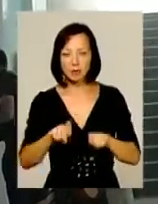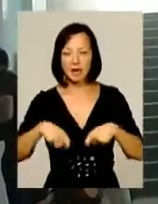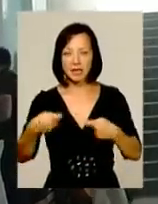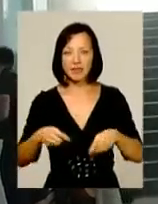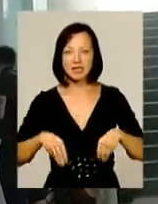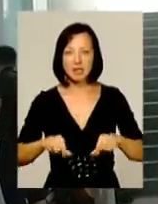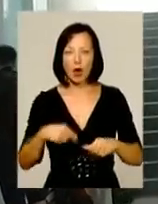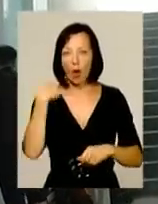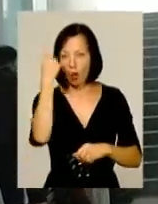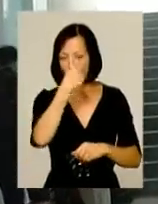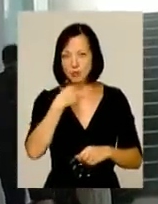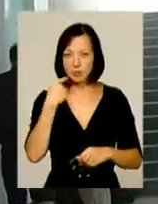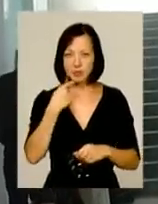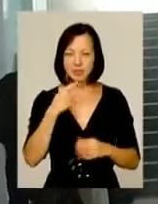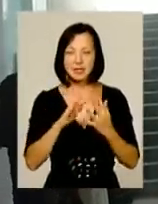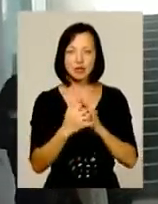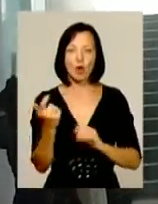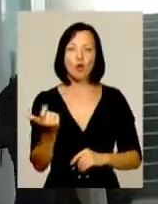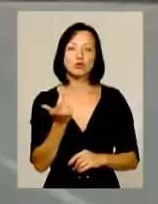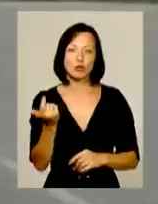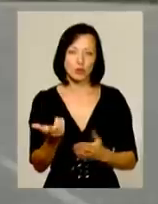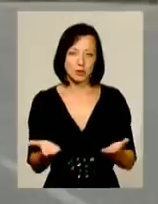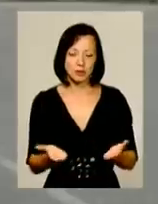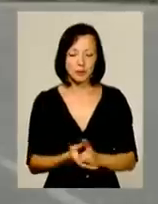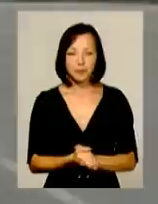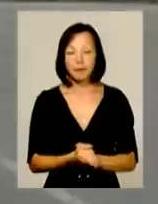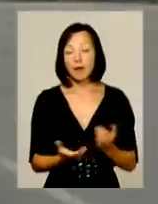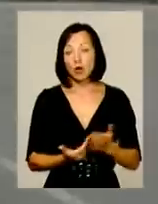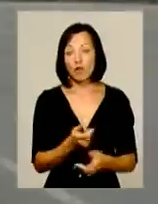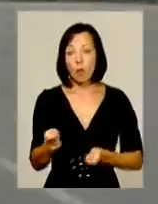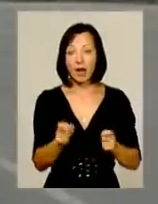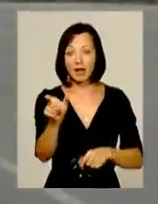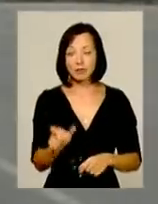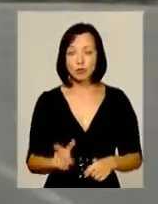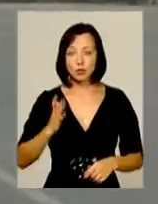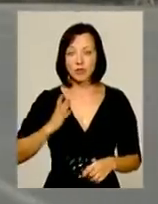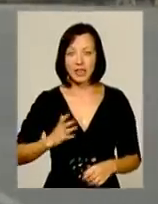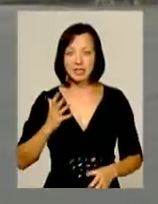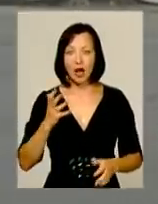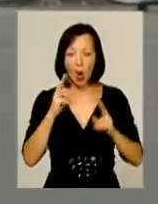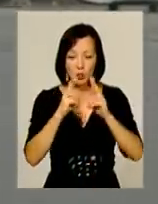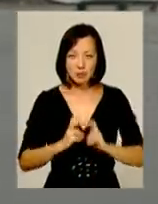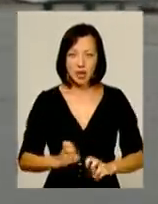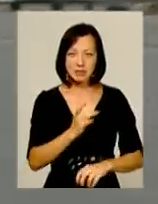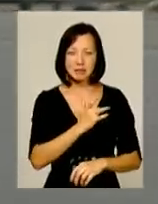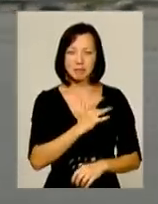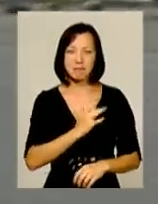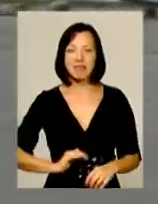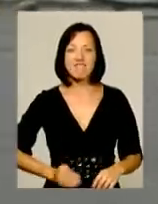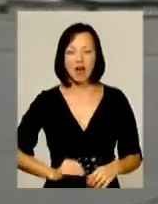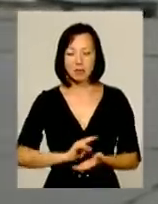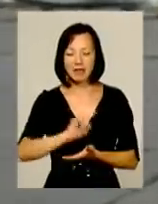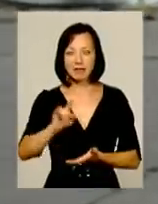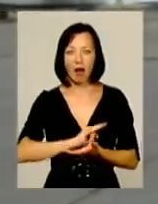землі, особисто землі сільськогосподарського призначення. Новому керівнику доведеться розбиратися із приватними літаками, які є на